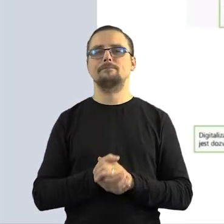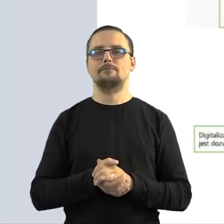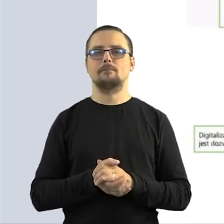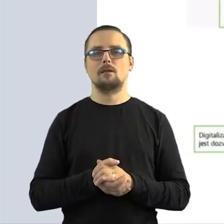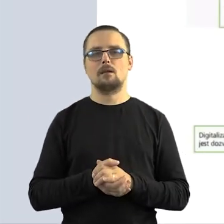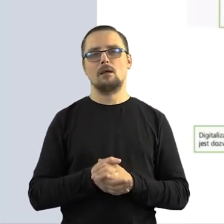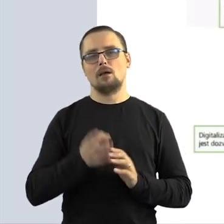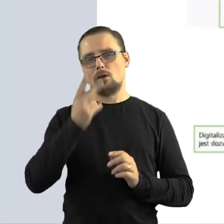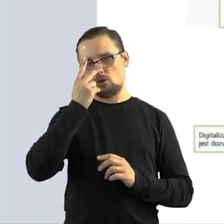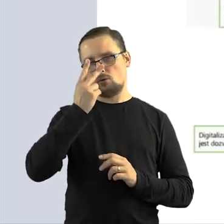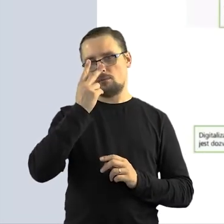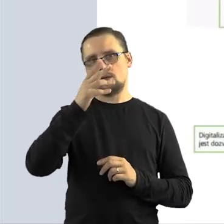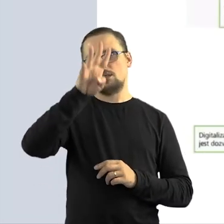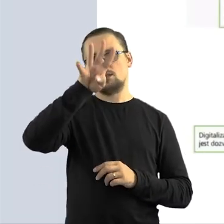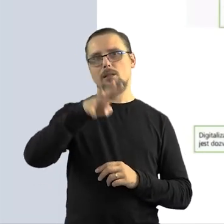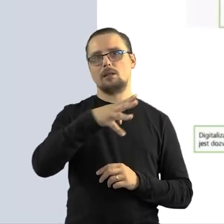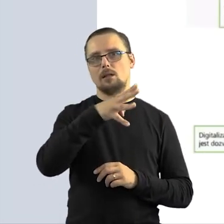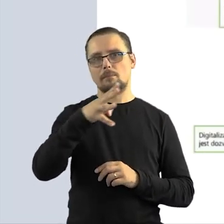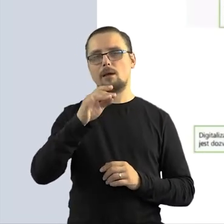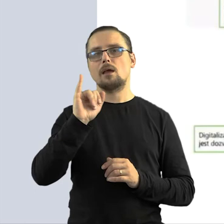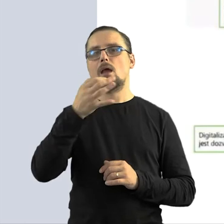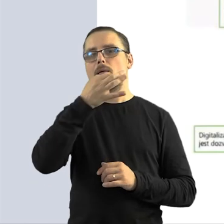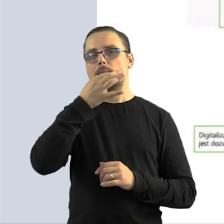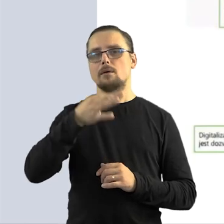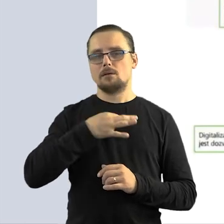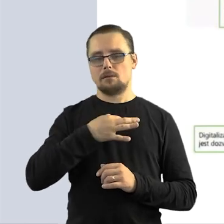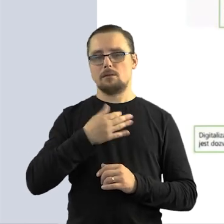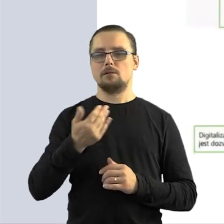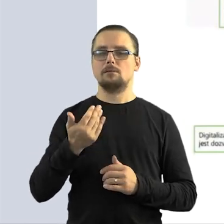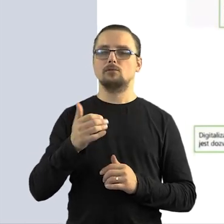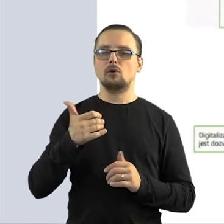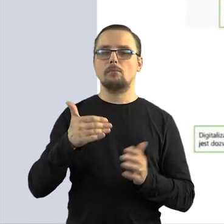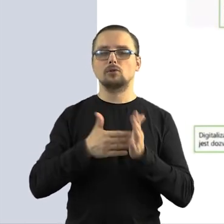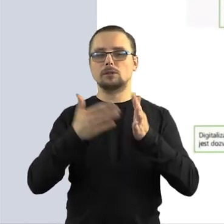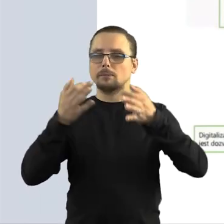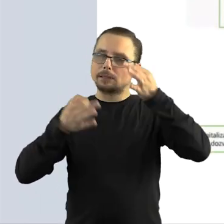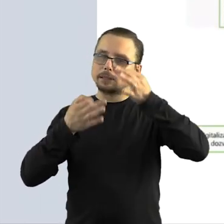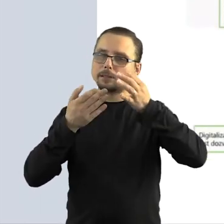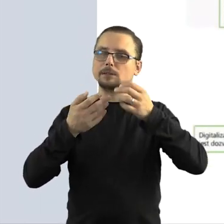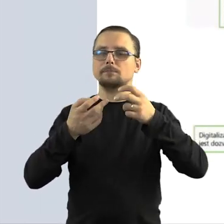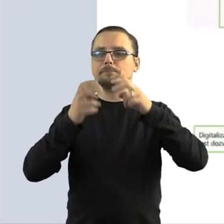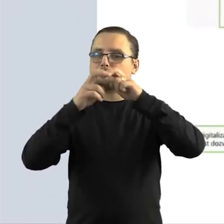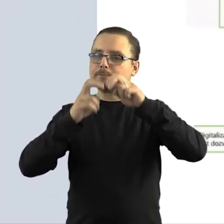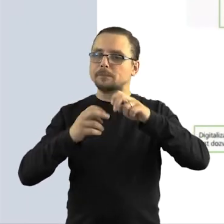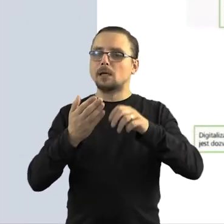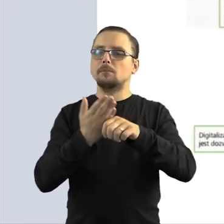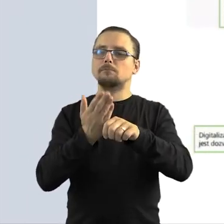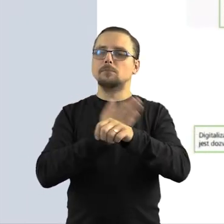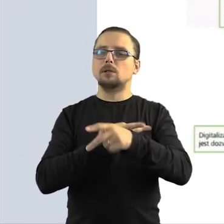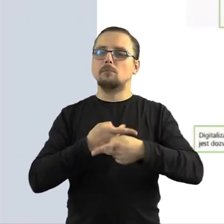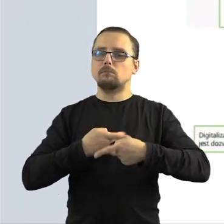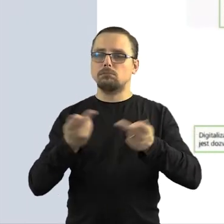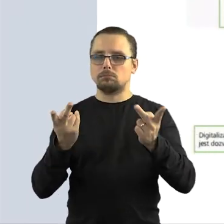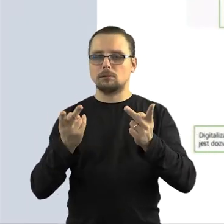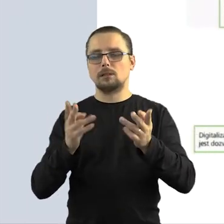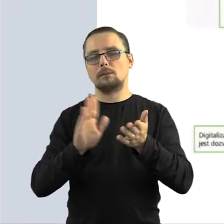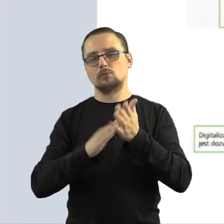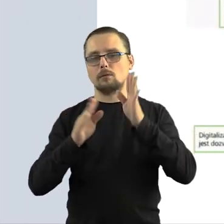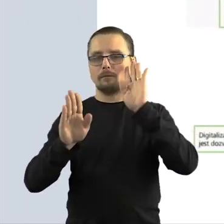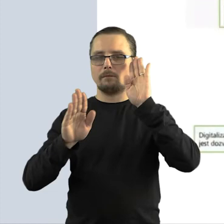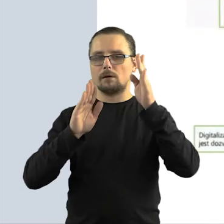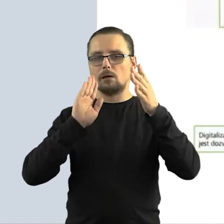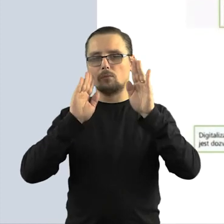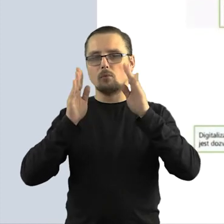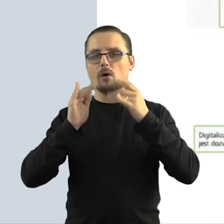I tutaj też mam dla Państwa taką tabelę, która podsumowuje tak naprawdę, jakie pytania sobie należy zadać przed